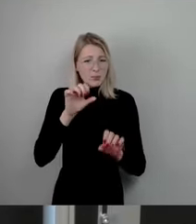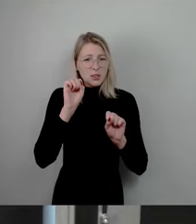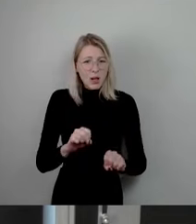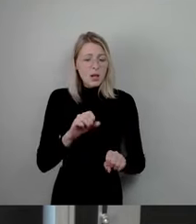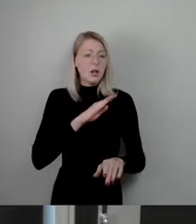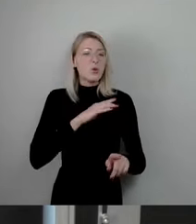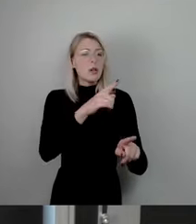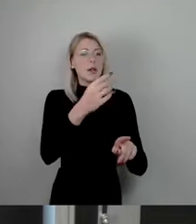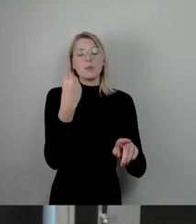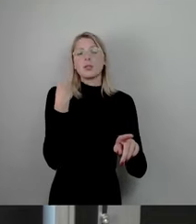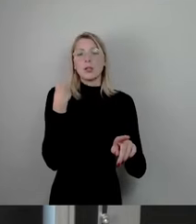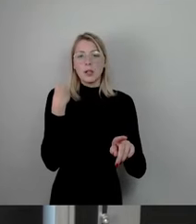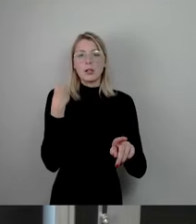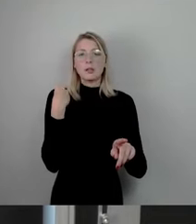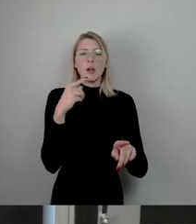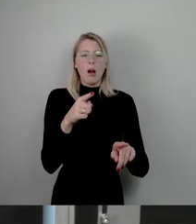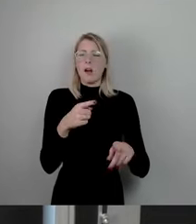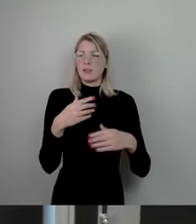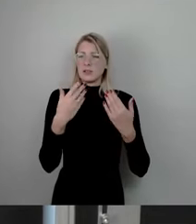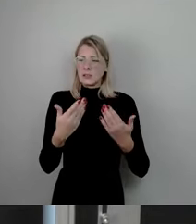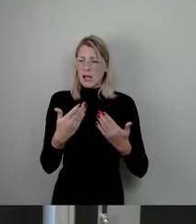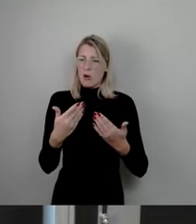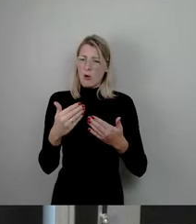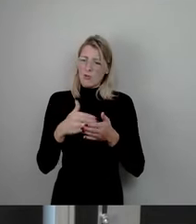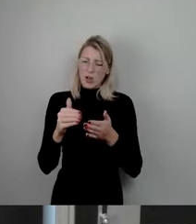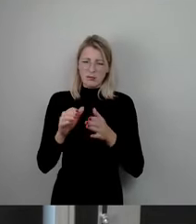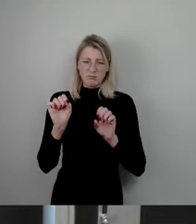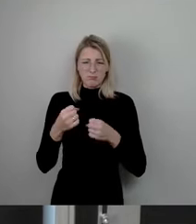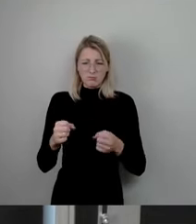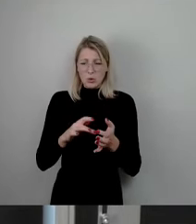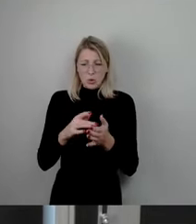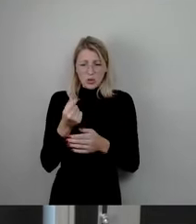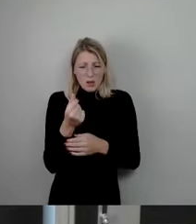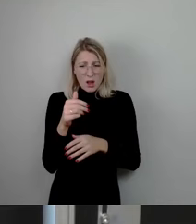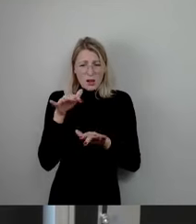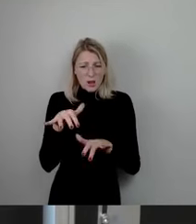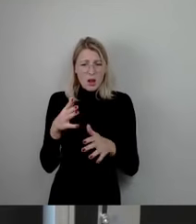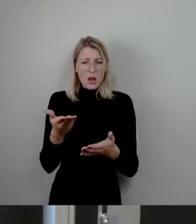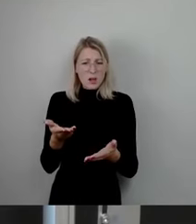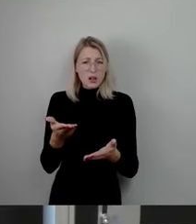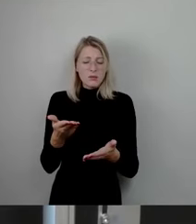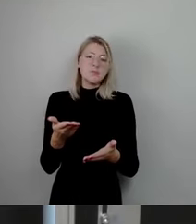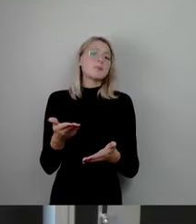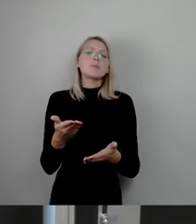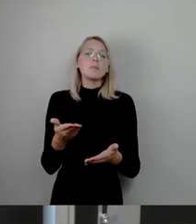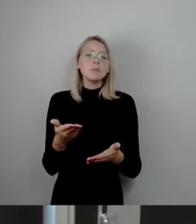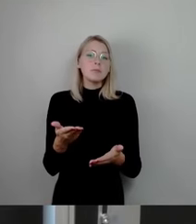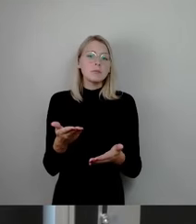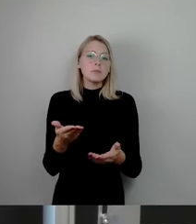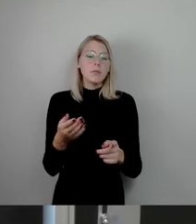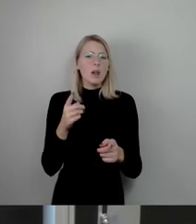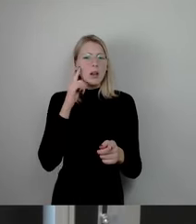gesagt. Ach, das können wir eigentlich nicht mehr, dieses ganze Geld, was da liegt, da wären nur, wenn ich mich nicht erörte, hat sie gesagt,